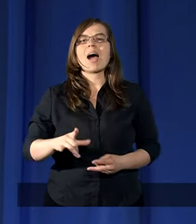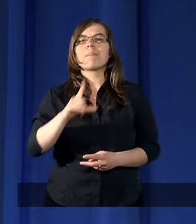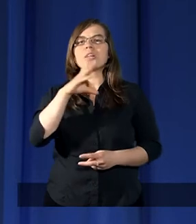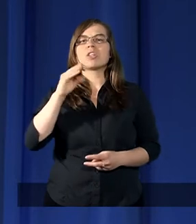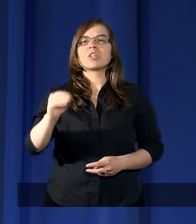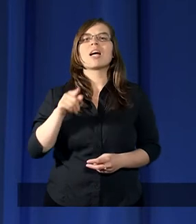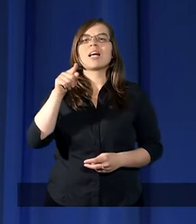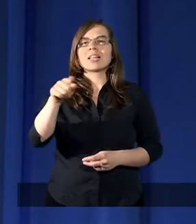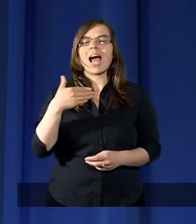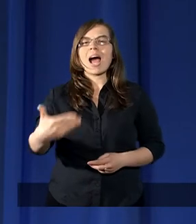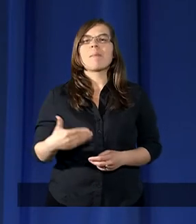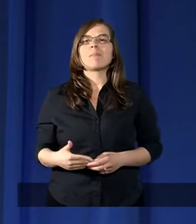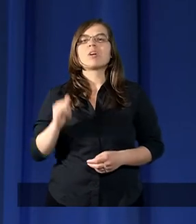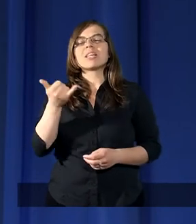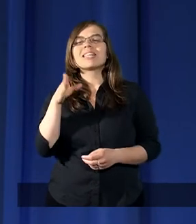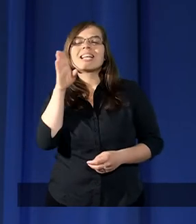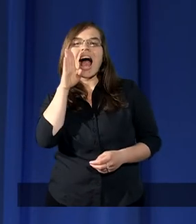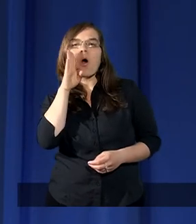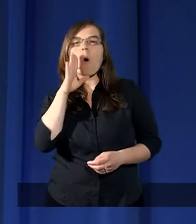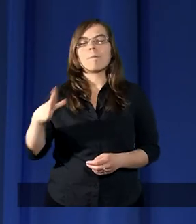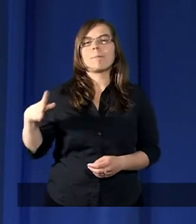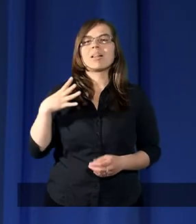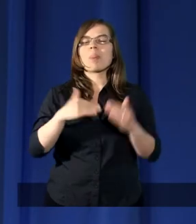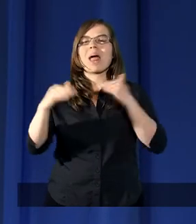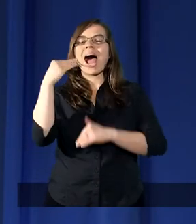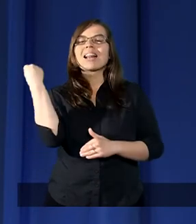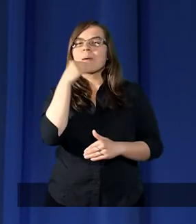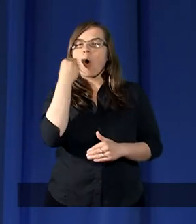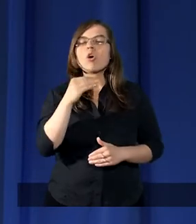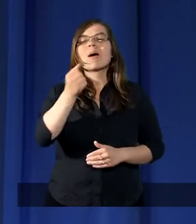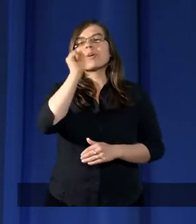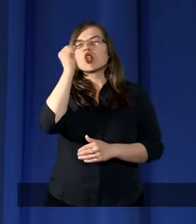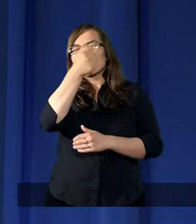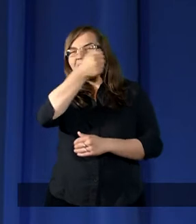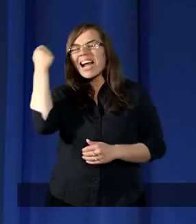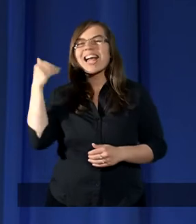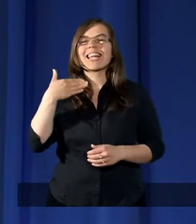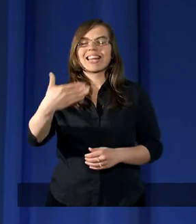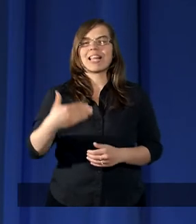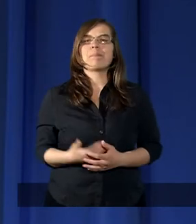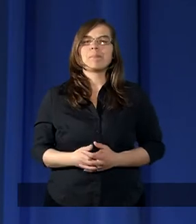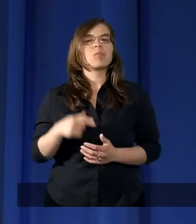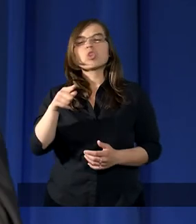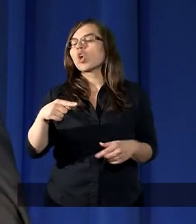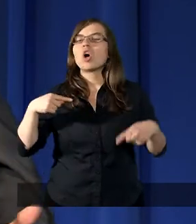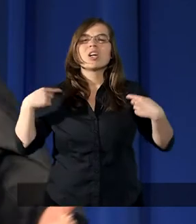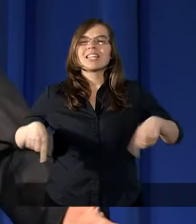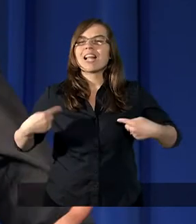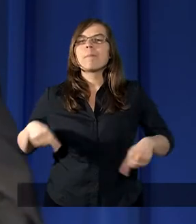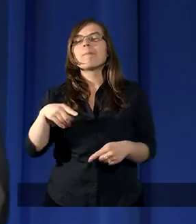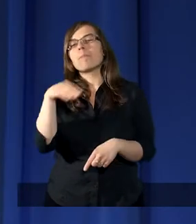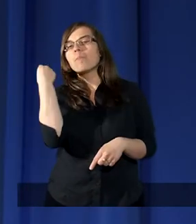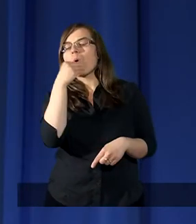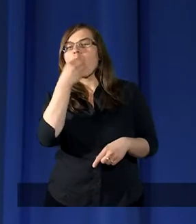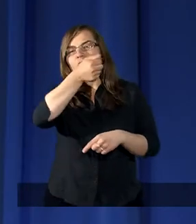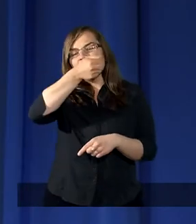stali jakoby nad morzem szklistym. To nie było to morze